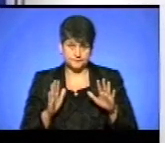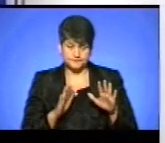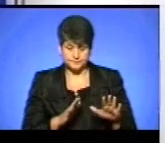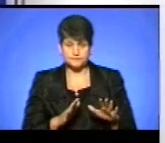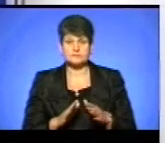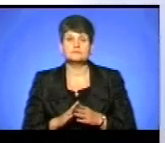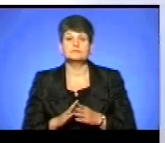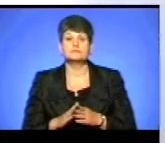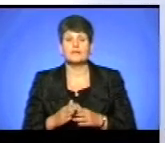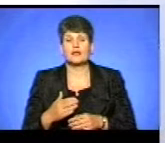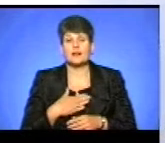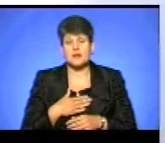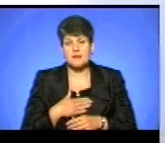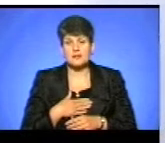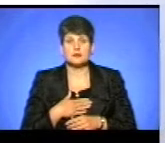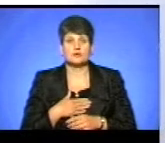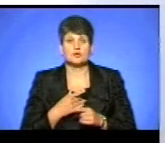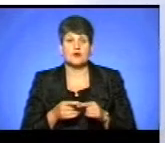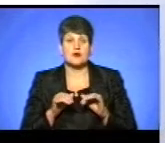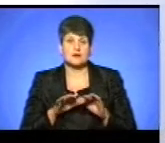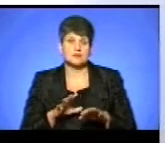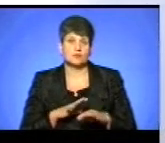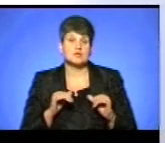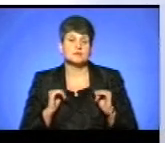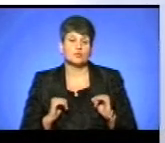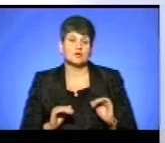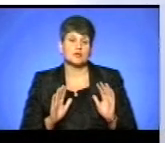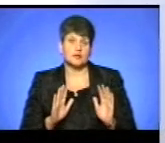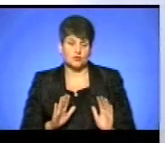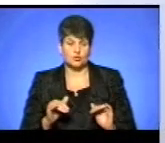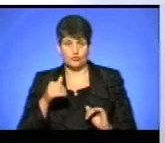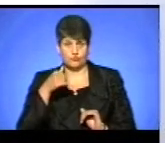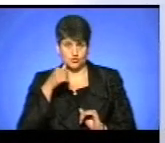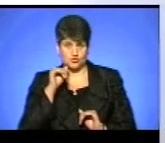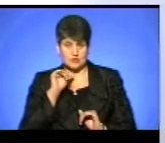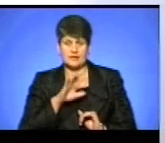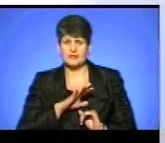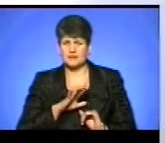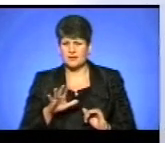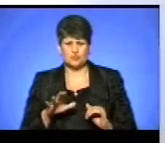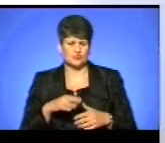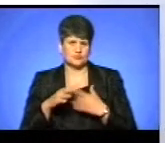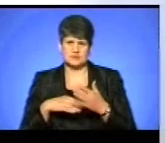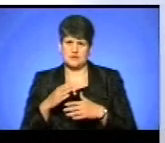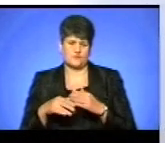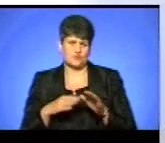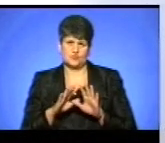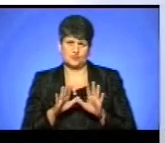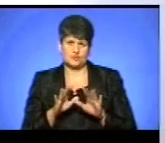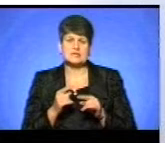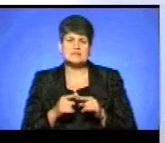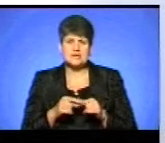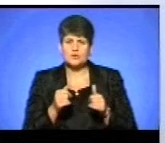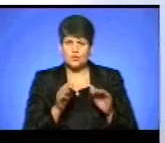Тобто, як на мене, то акція пройшла спокійно вчора. Тобто, не було жодних заворушень і це добре.